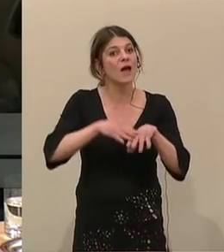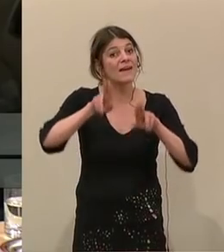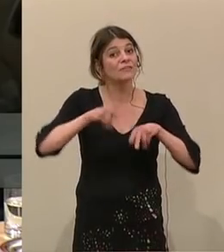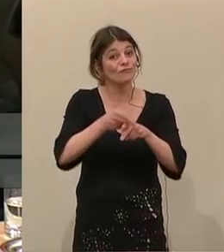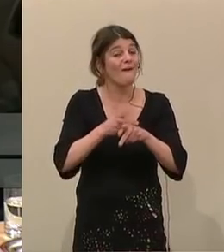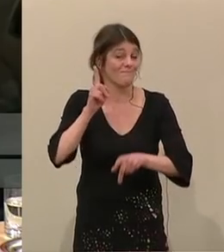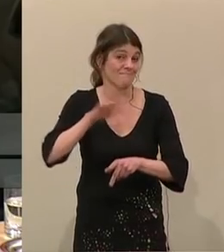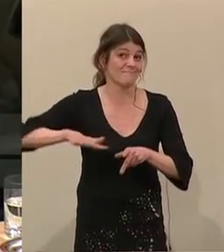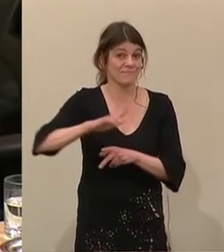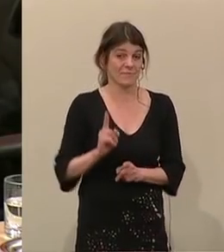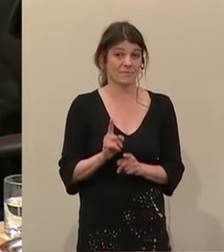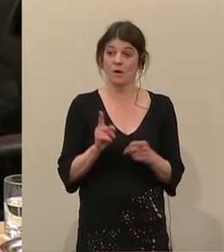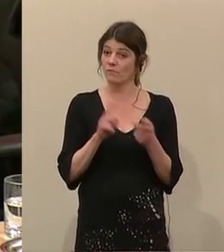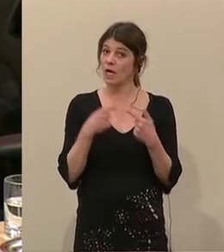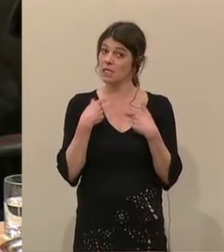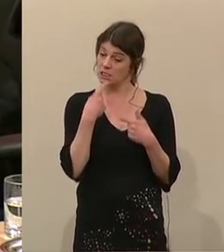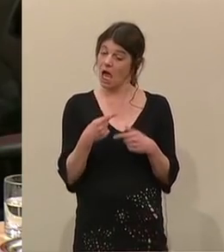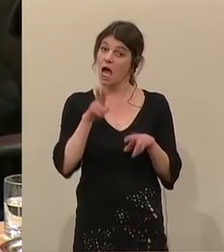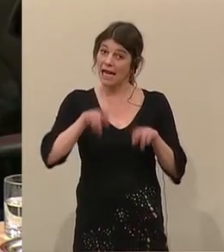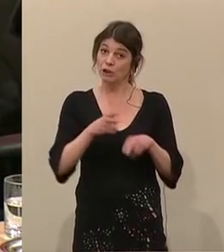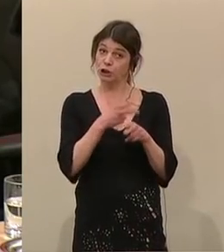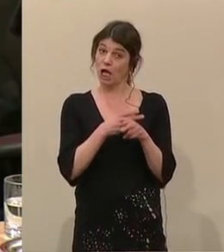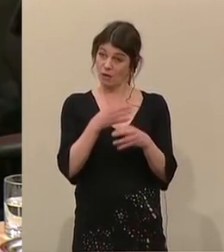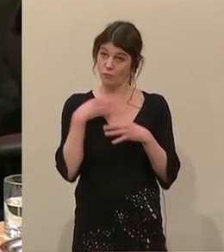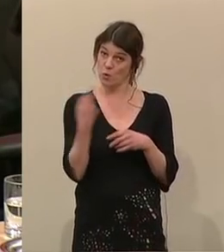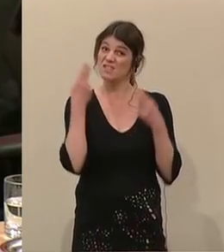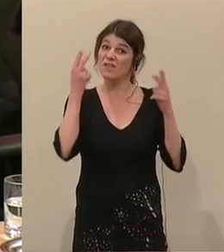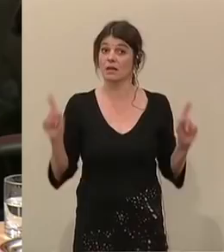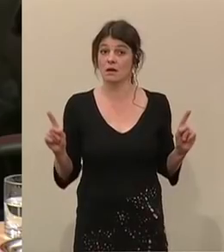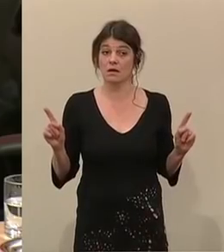hoch. Und wenn wir sagen, dass wir die Rechtsstaatlichkeit hoch halten,